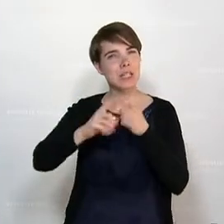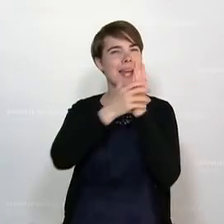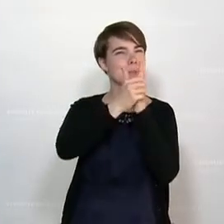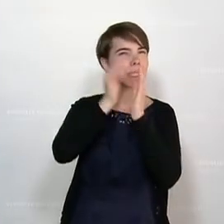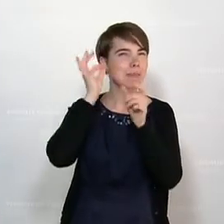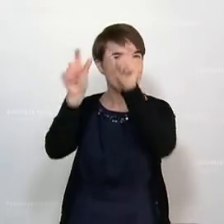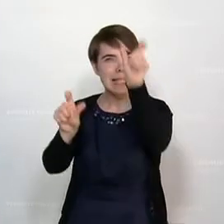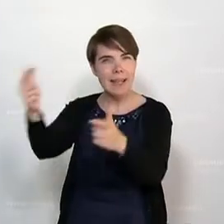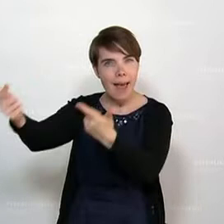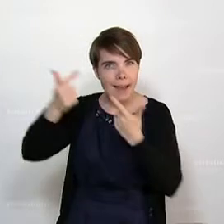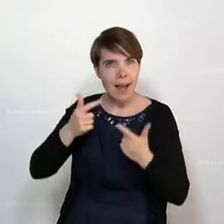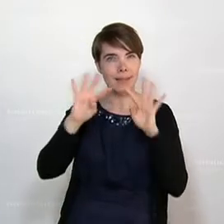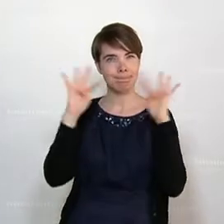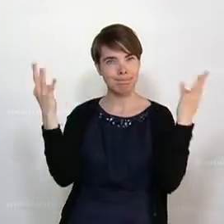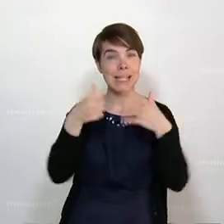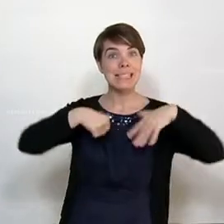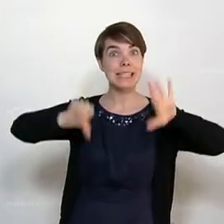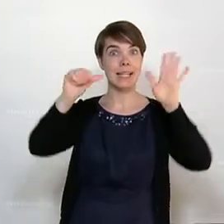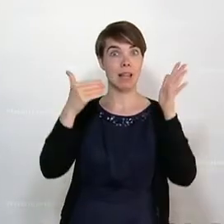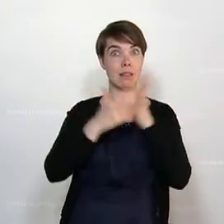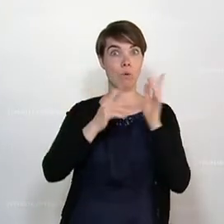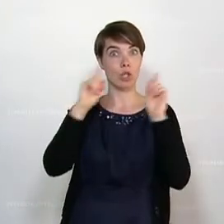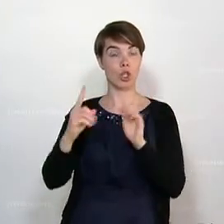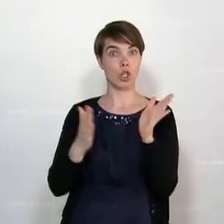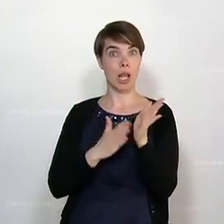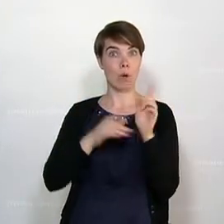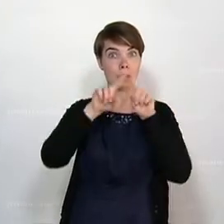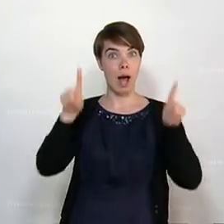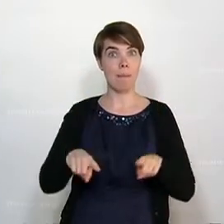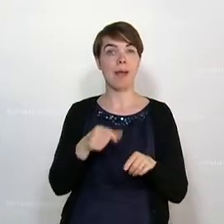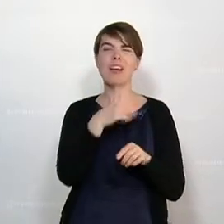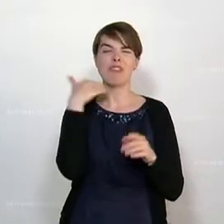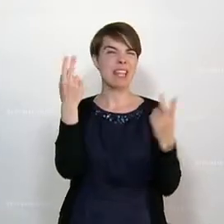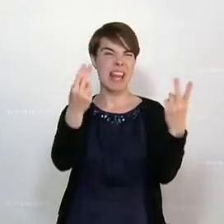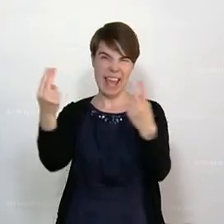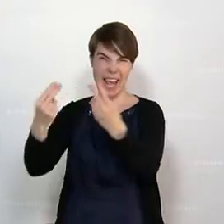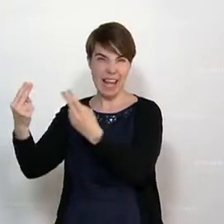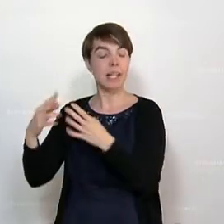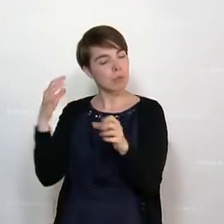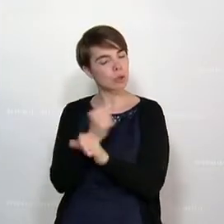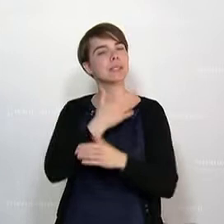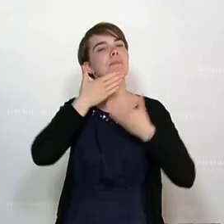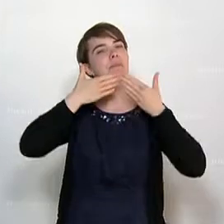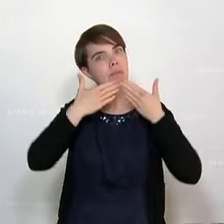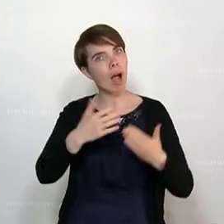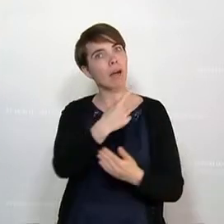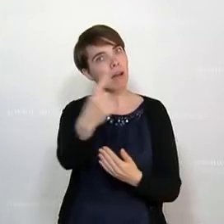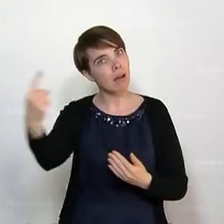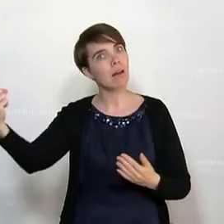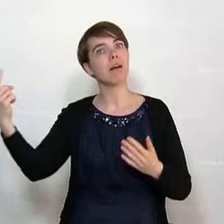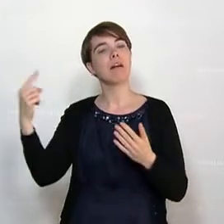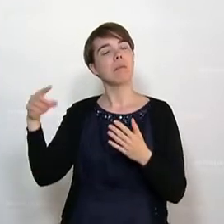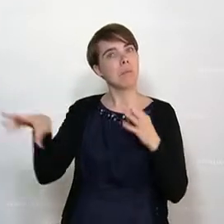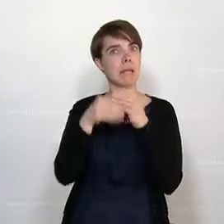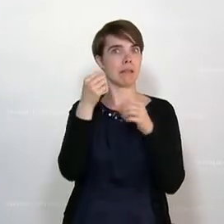Experten eingeladen hat. 16.000 Stellungnahmen, sehr, sehr viele von denen waren wortgleich. Aber auch dafür danke, eben für diese Beteiligung.